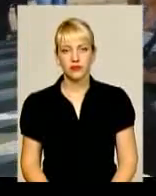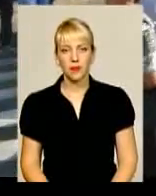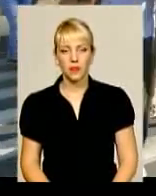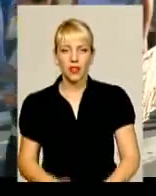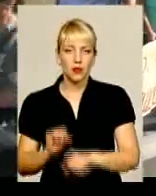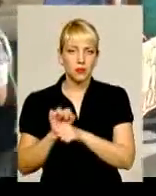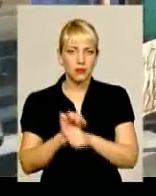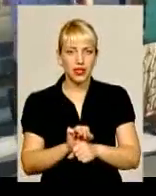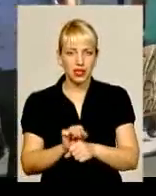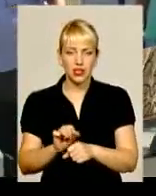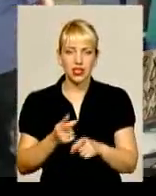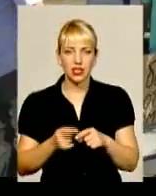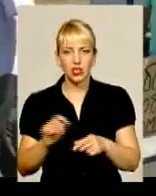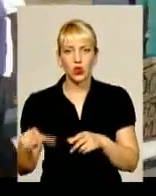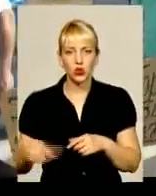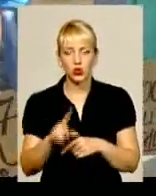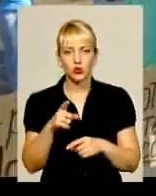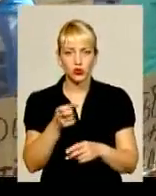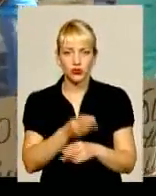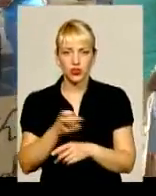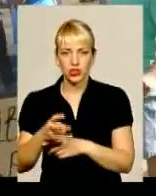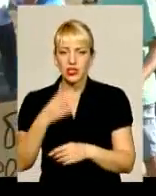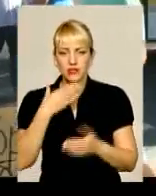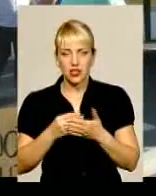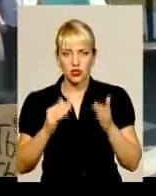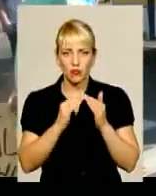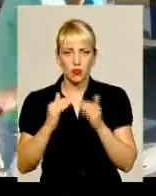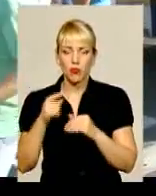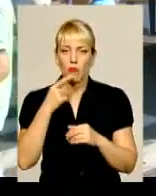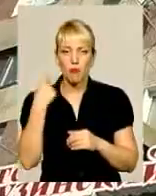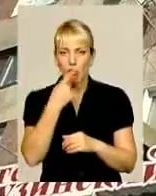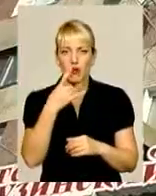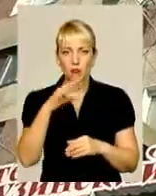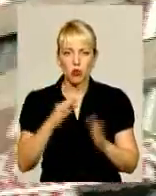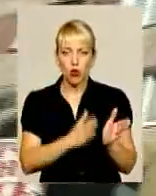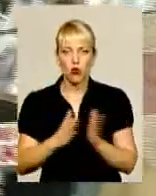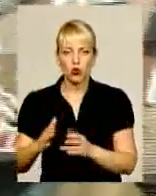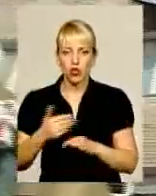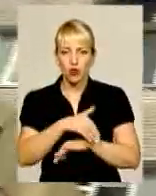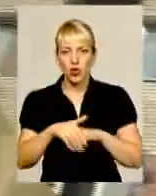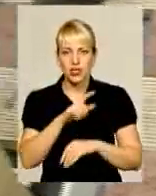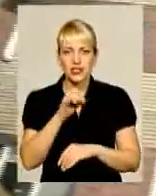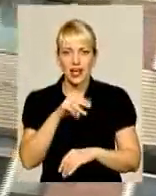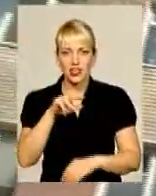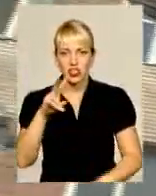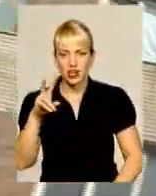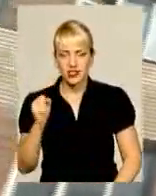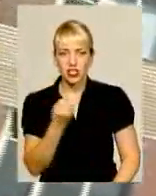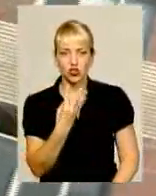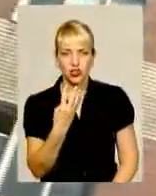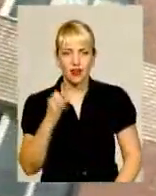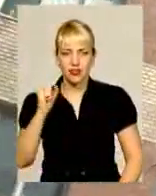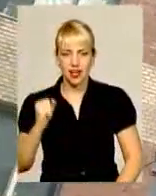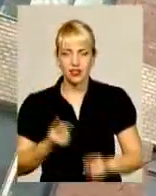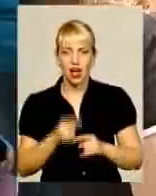Перекрили дорогу, бо їх виселяють із власного помешкання. Йдеться про гуртожиток на вулиці Зарічанській, 14А. Мешканці стверджують,